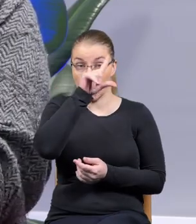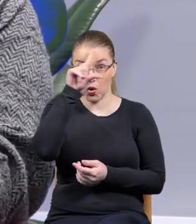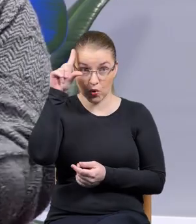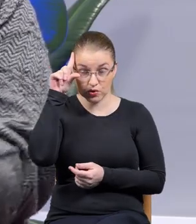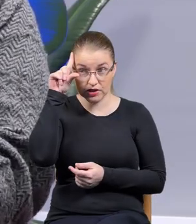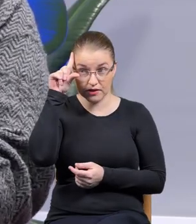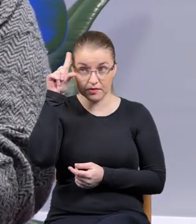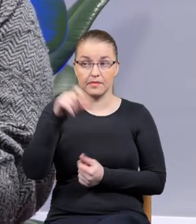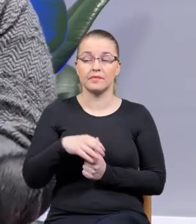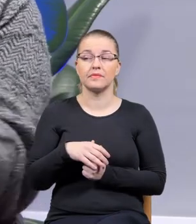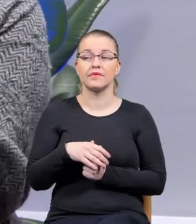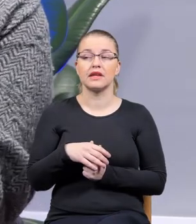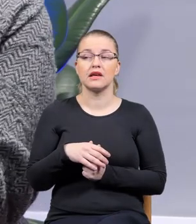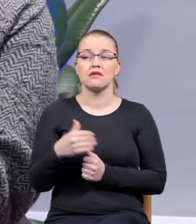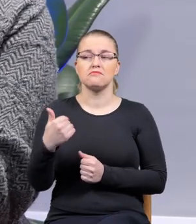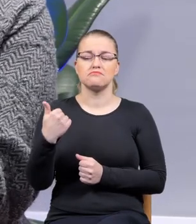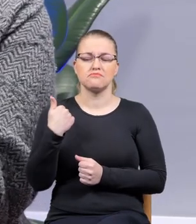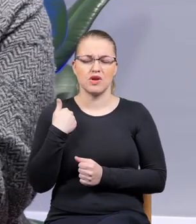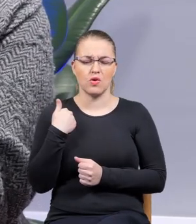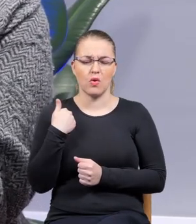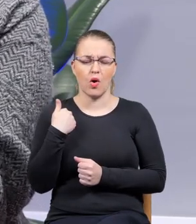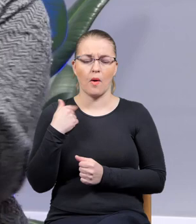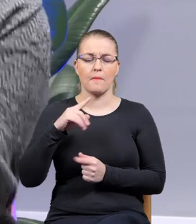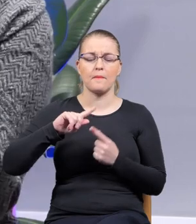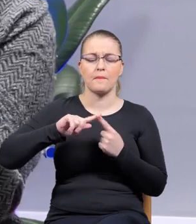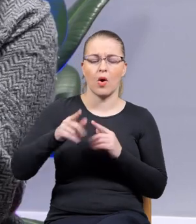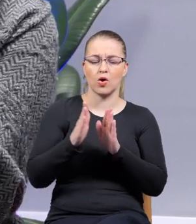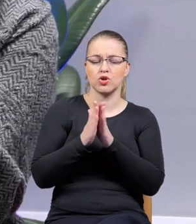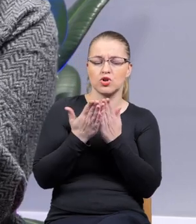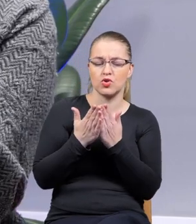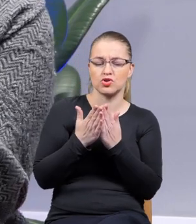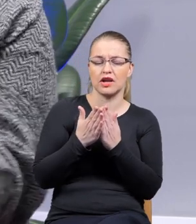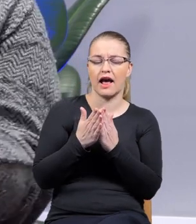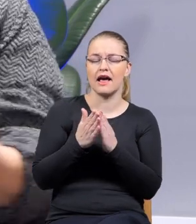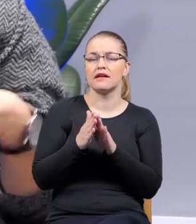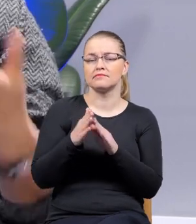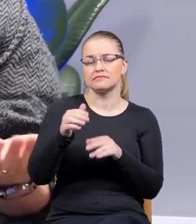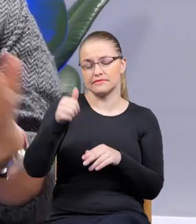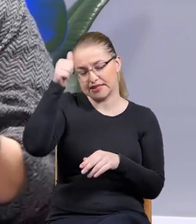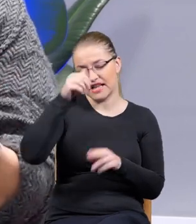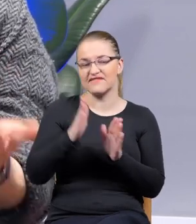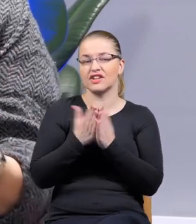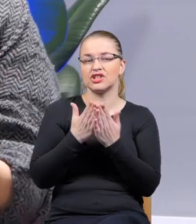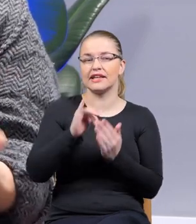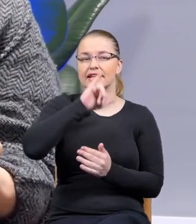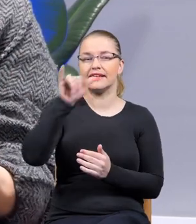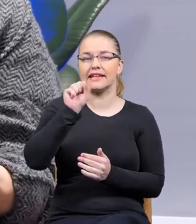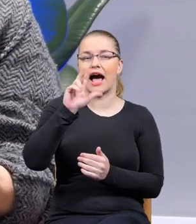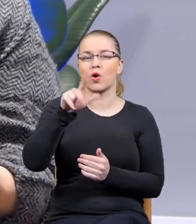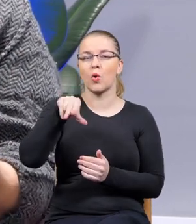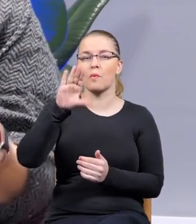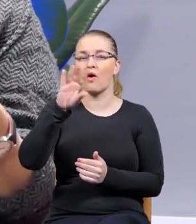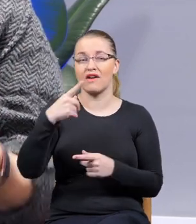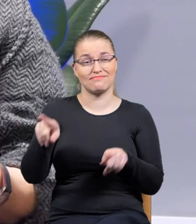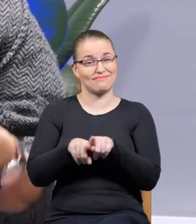grozili mi po księgach jakubowych, też nie czytają. Widocznie nie jest tu ważna kwestia czytania,